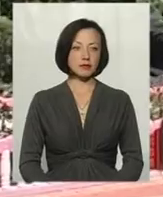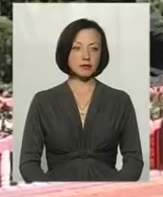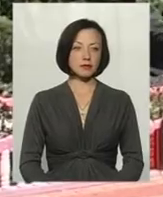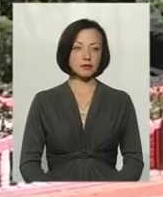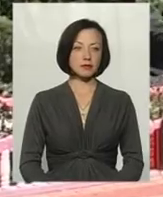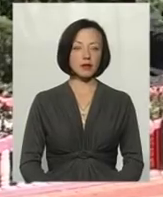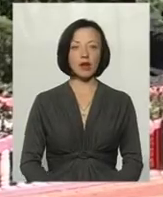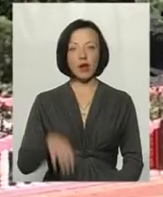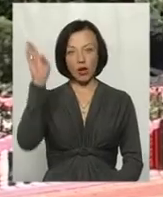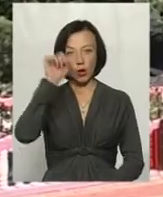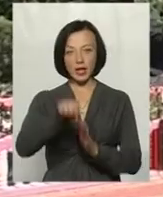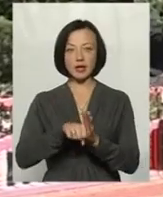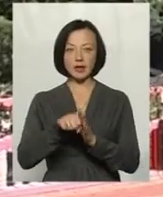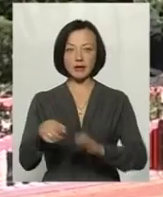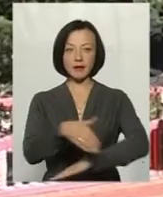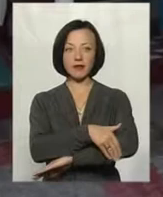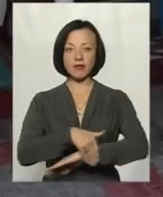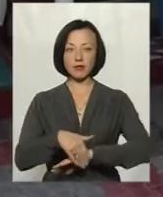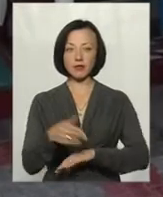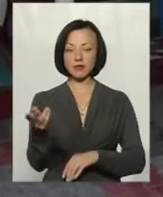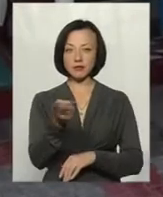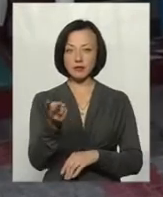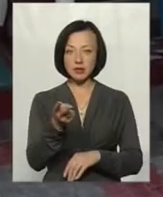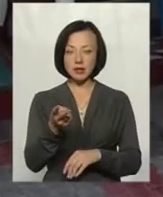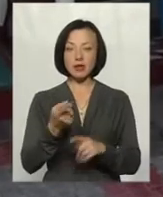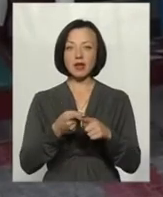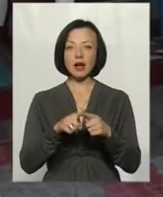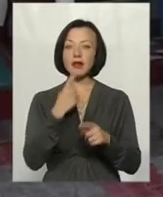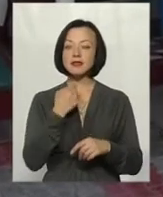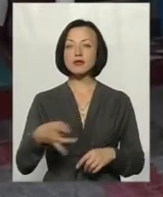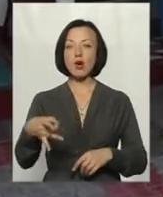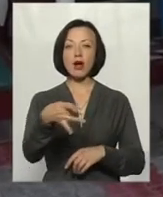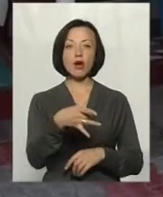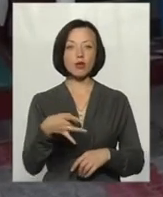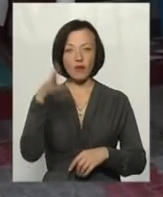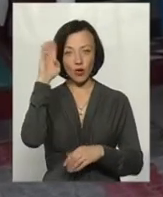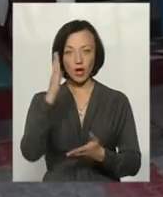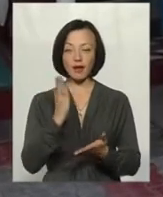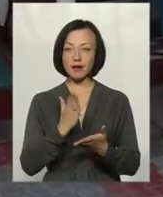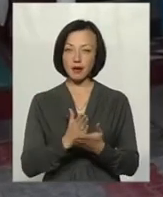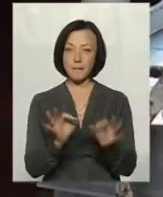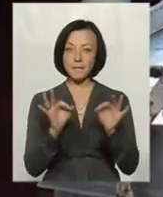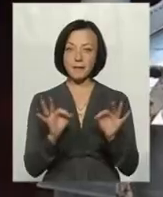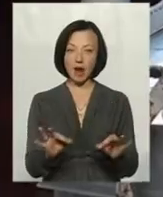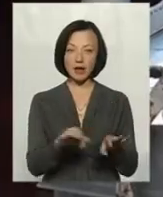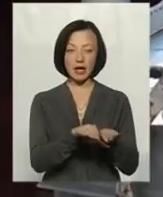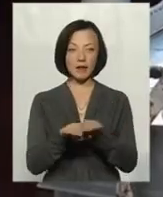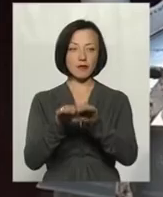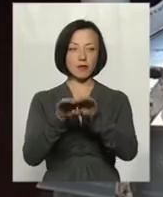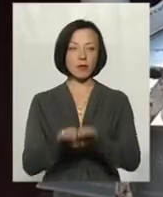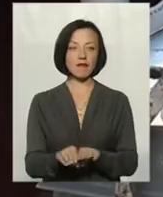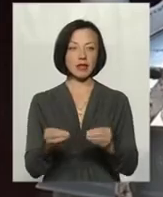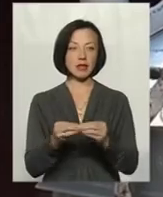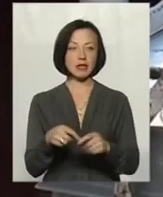У Крениці на подвір'ї Станіслава та Лідії Ільчуків із-за Кренича Красильівського району вода є. Щоправда, її рівень впав на 10